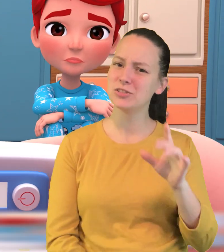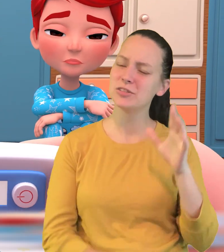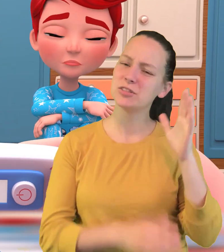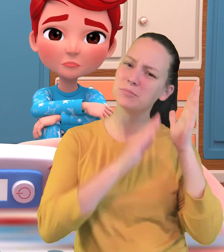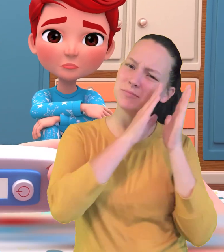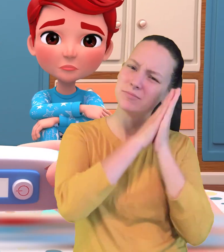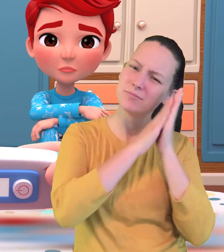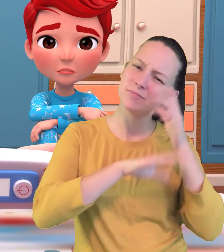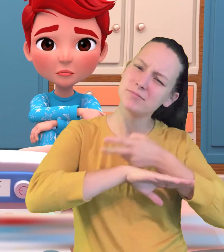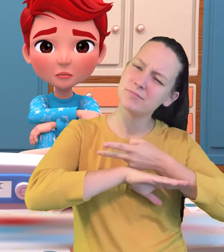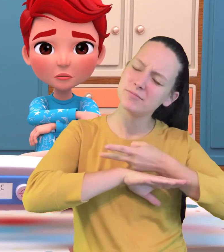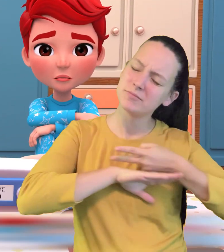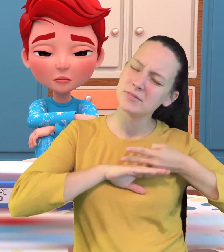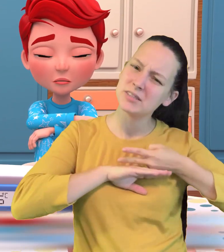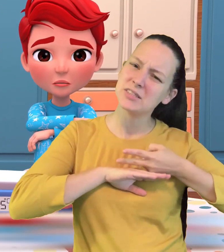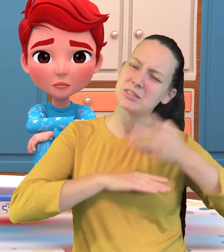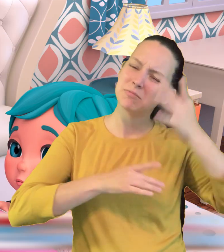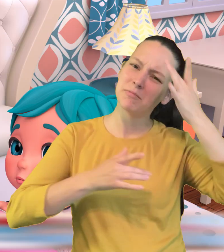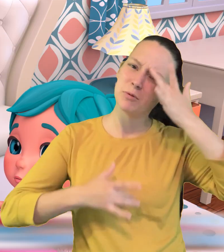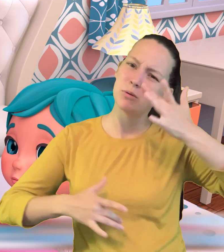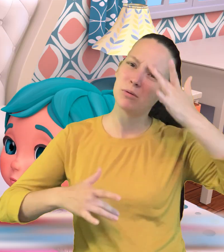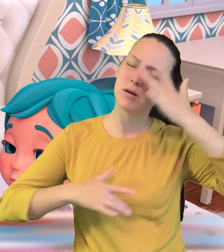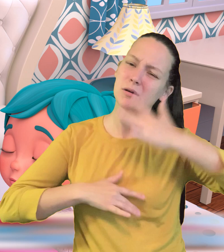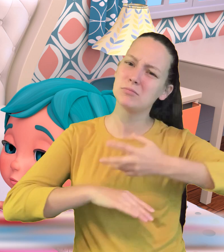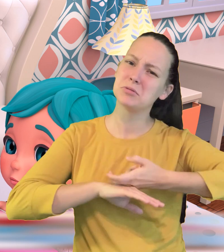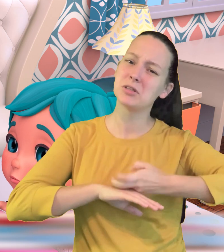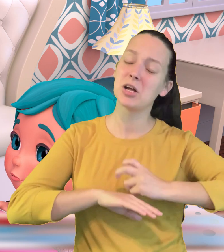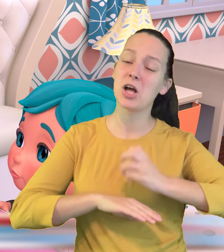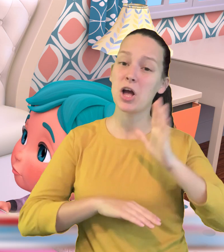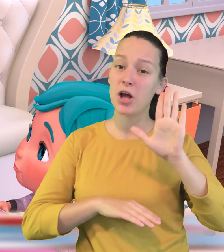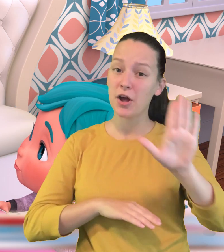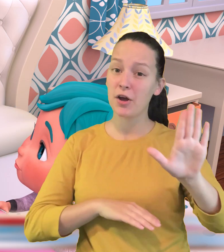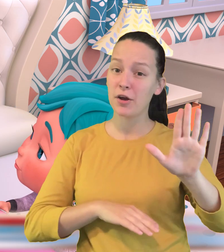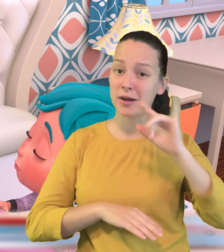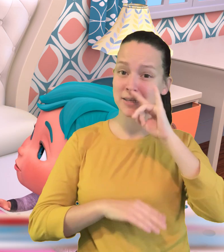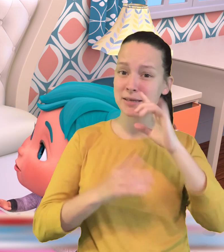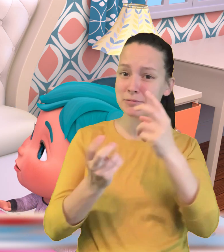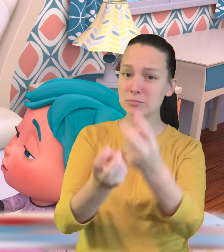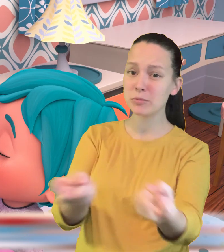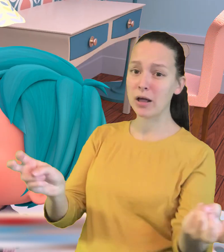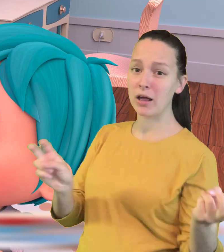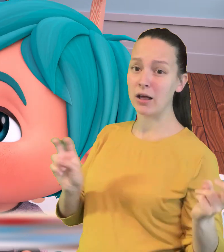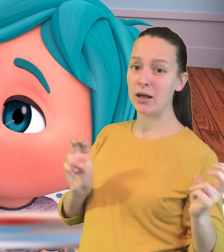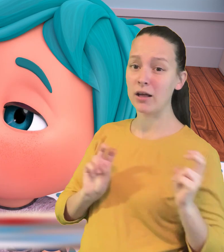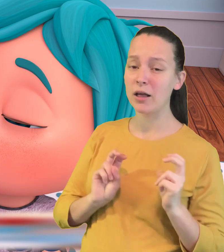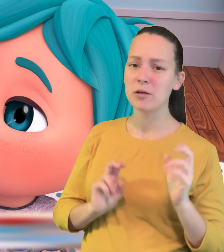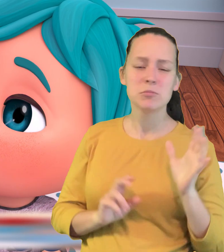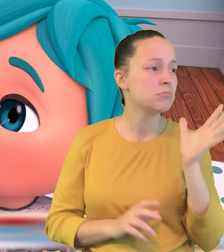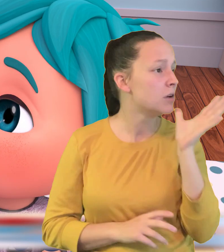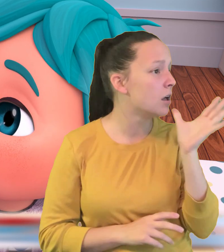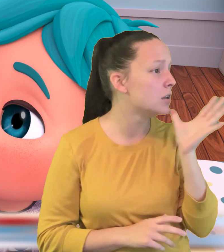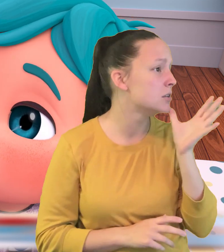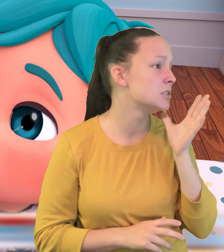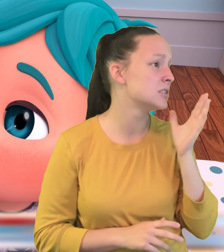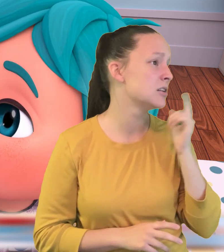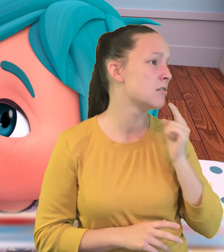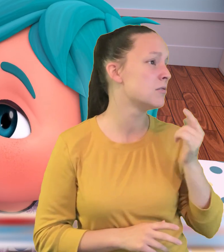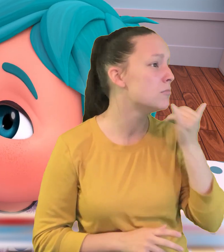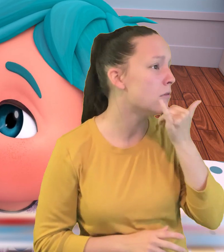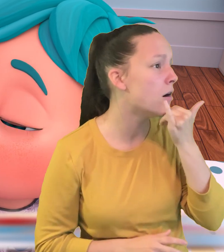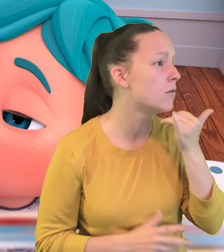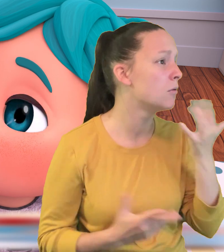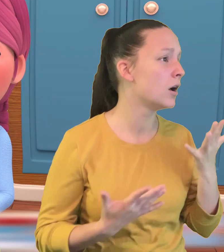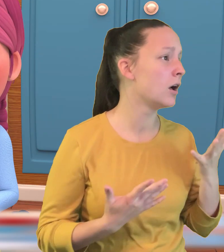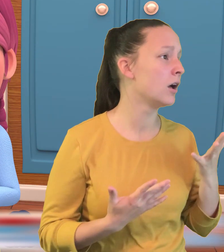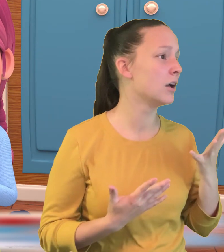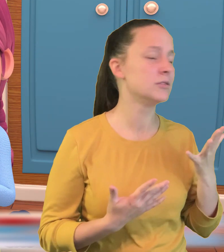Als sie krank im Bett lag, versammelten sich ihre Kinder rund um sie Mutter, was ist